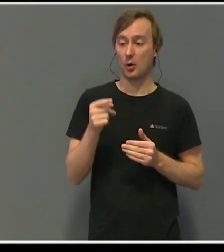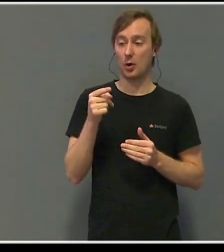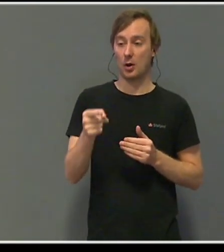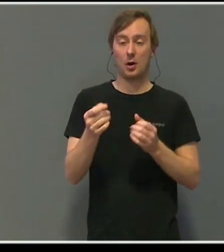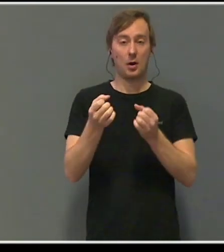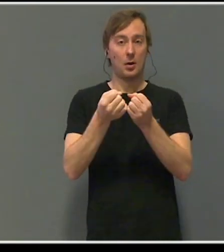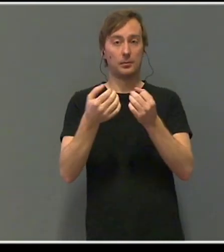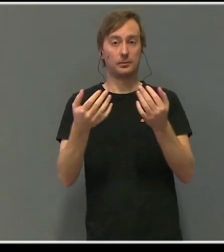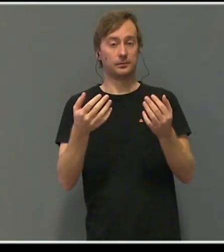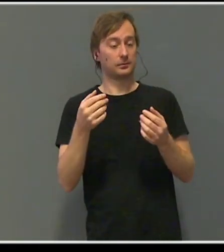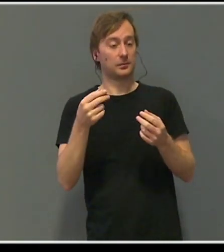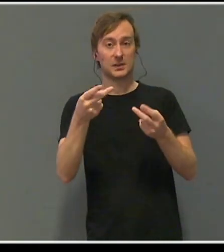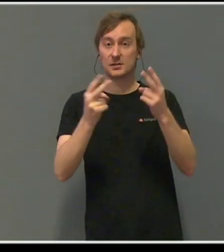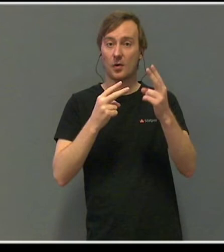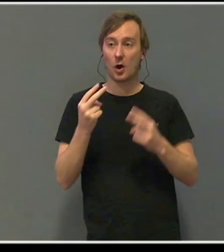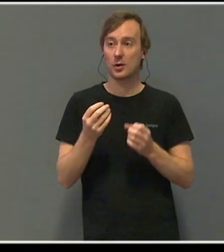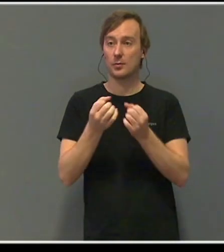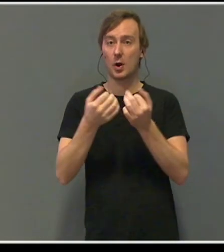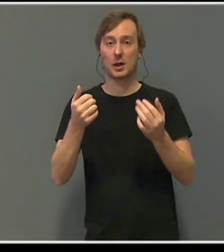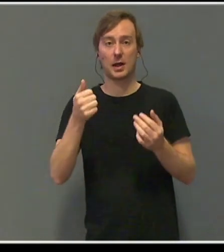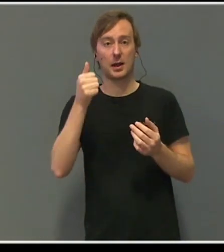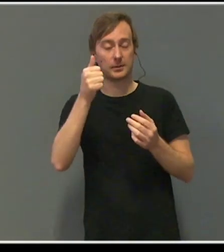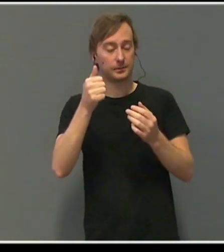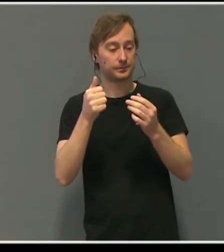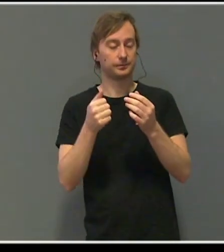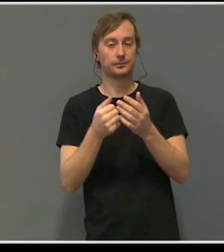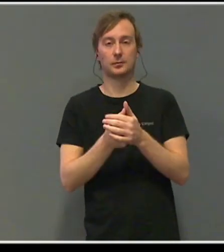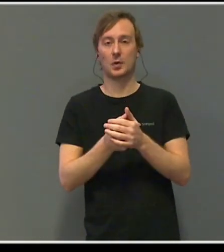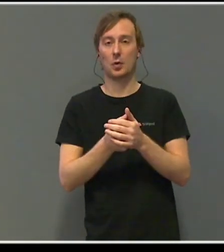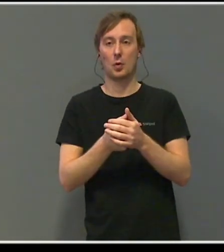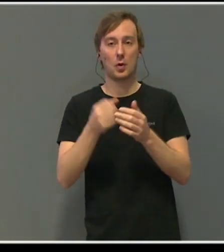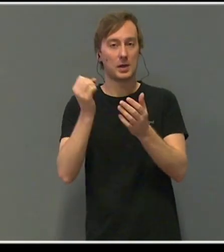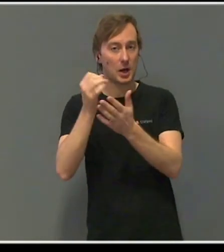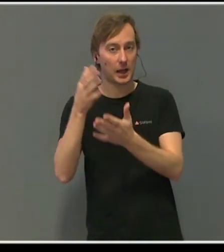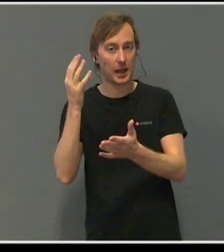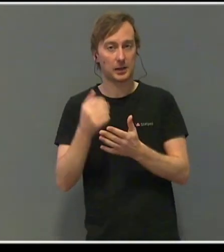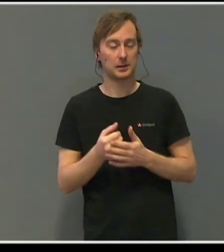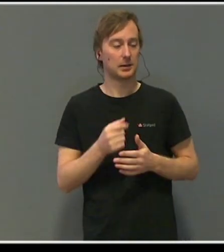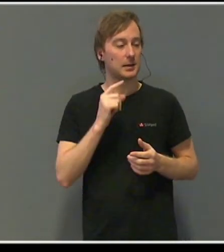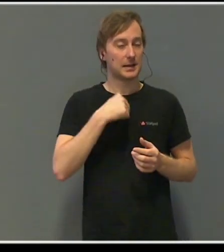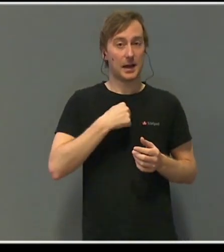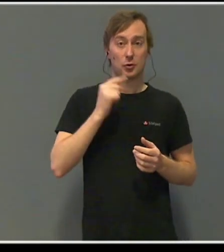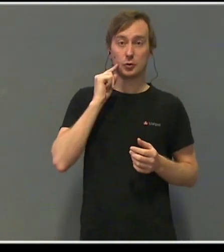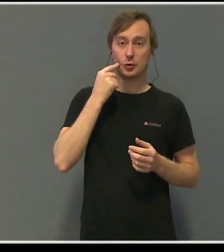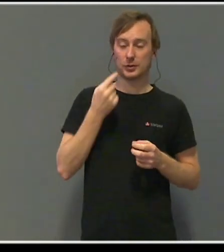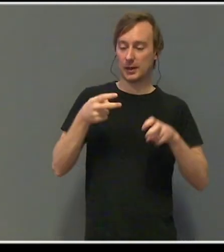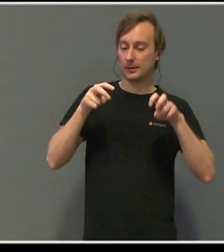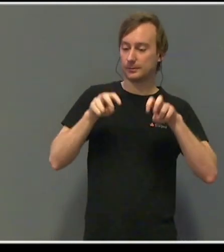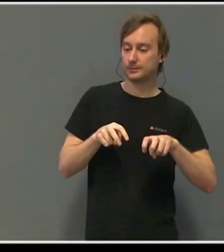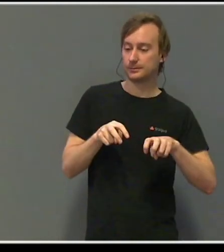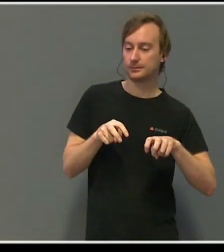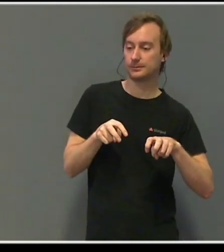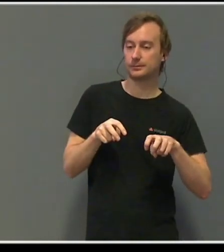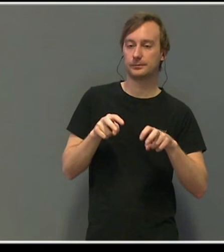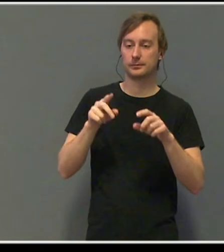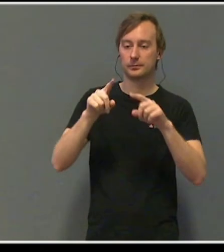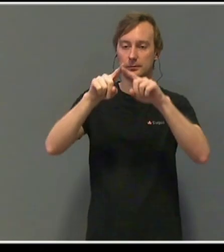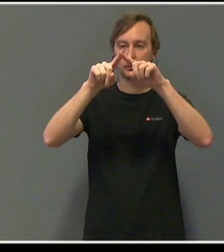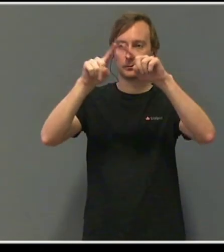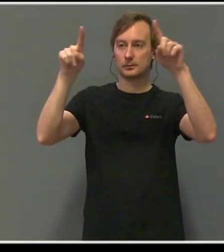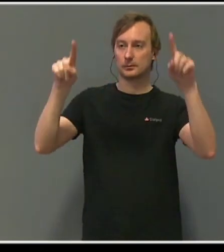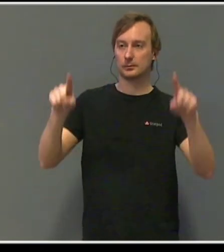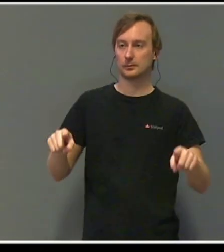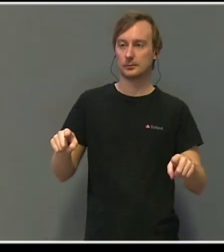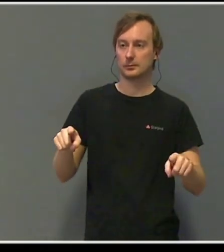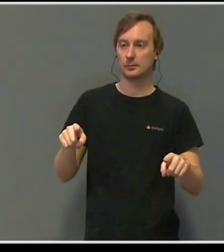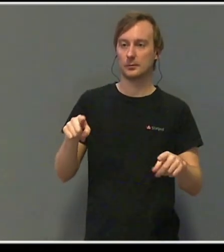Trude og Mia. Viste dem meldingen. Vi satte oss i sofaen. Jeg holdt laptopen i fang, og vi stirret på de svarte bokstavene